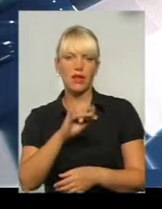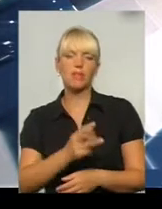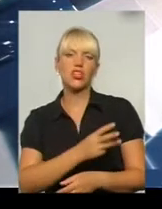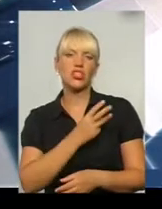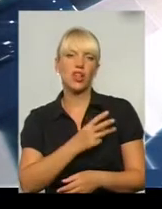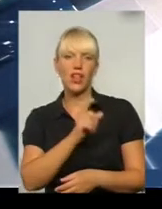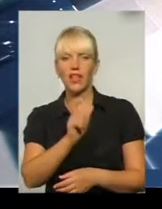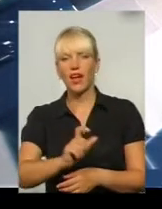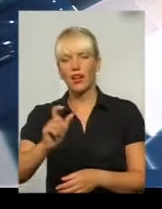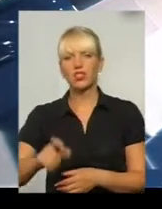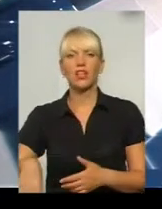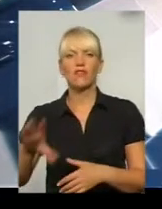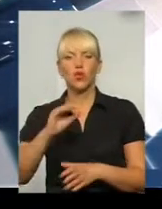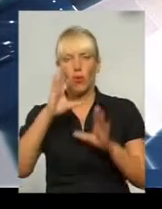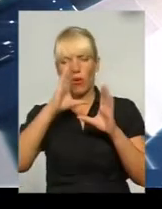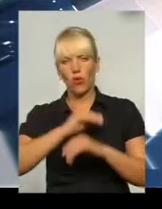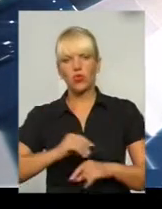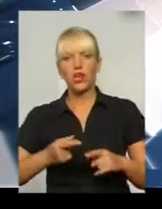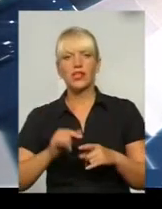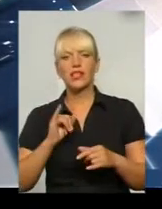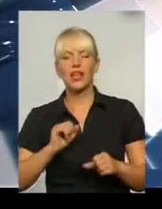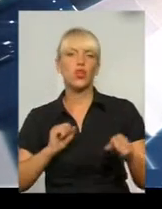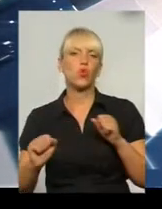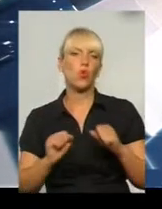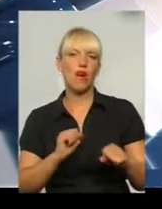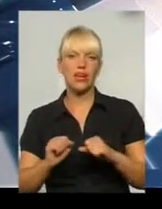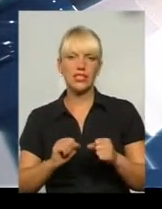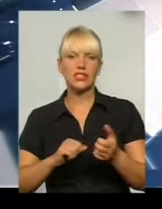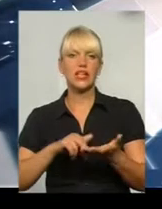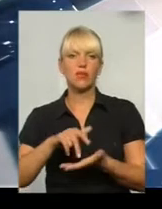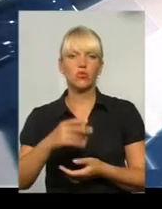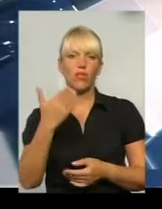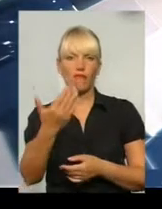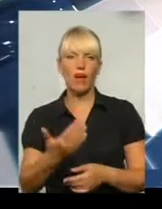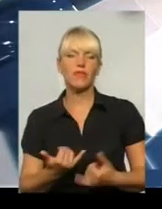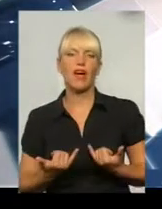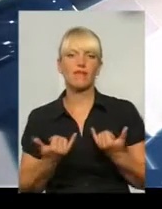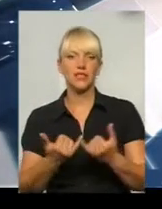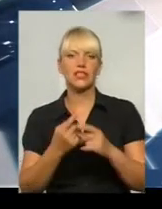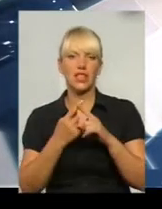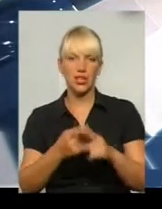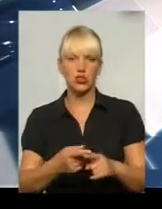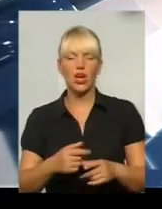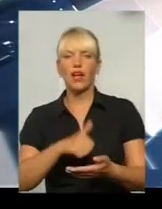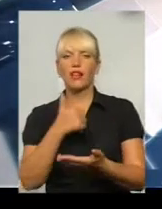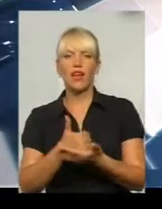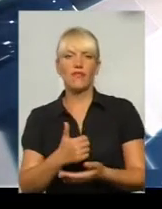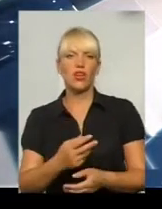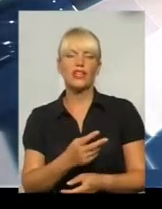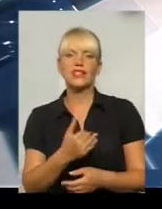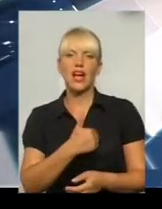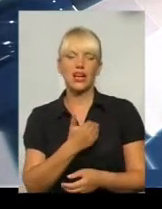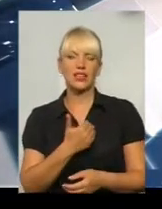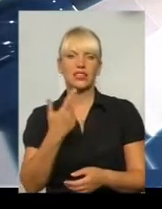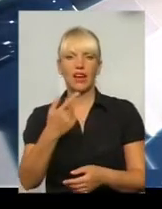завжди все виходить. і руховодітелі прийдуть навстрічу, власне тільки доходить. Я реалювала одну